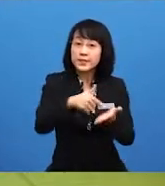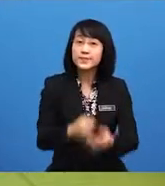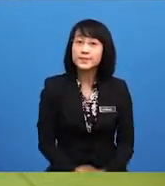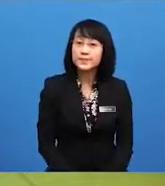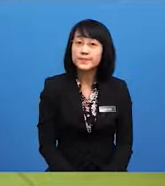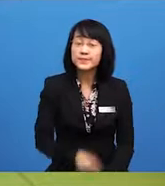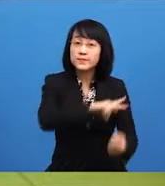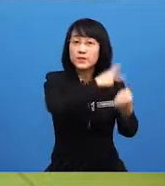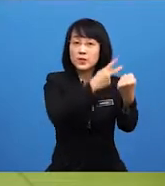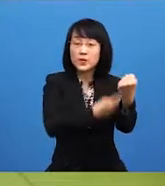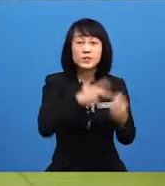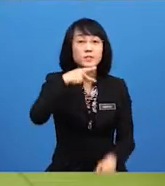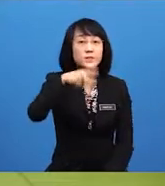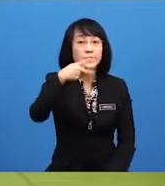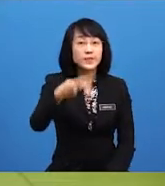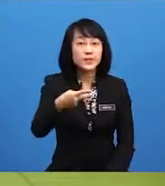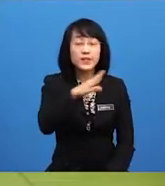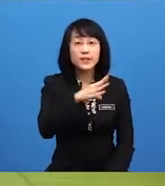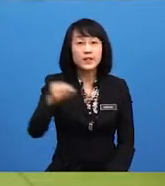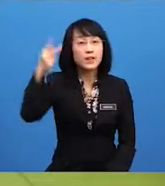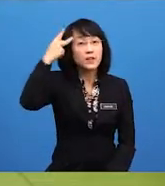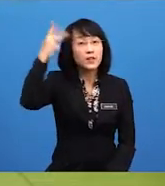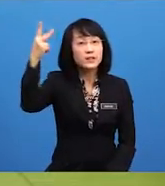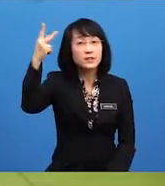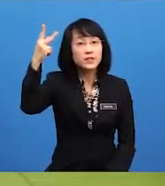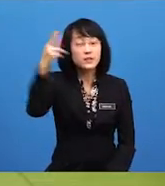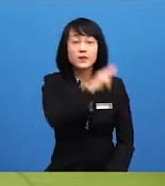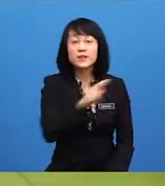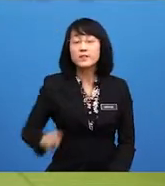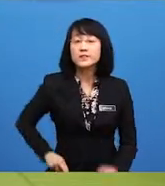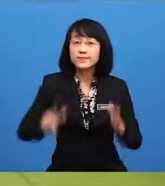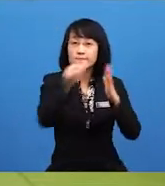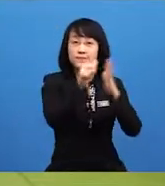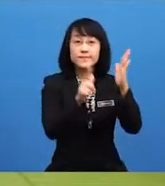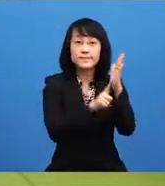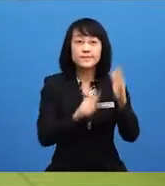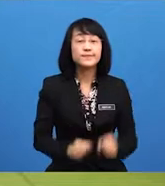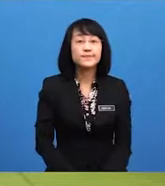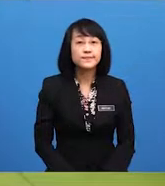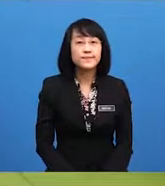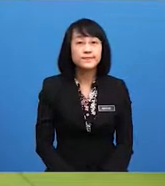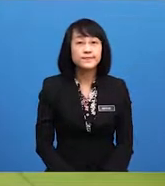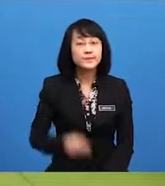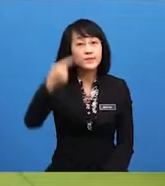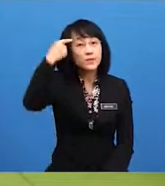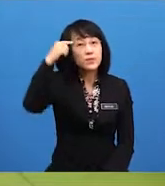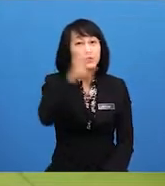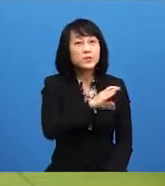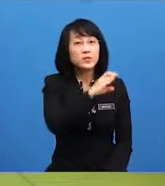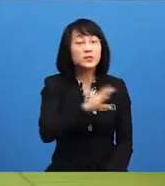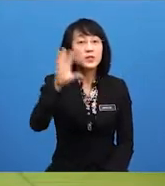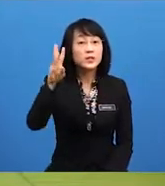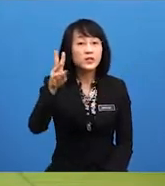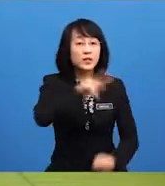kuasa pemerintahan dan konsep raja berpelembagaan. Maka, ciri yang ke-6 ialah